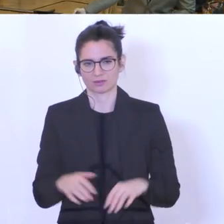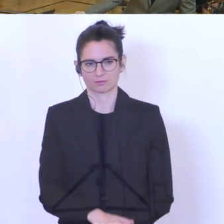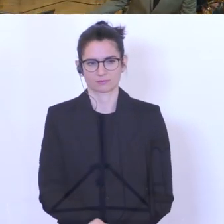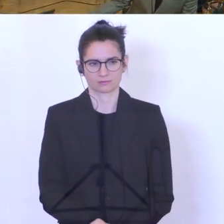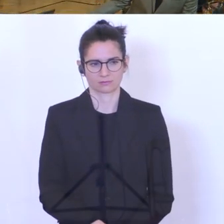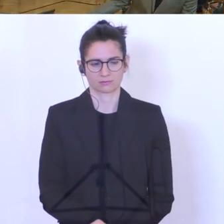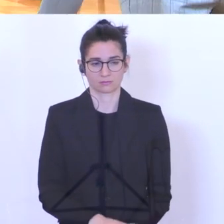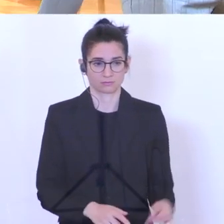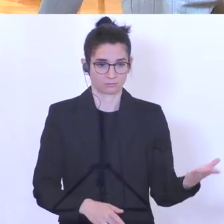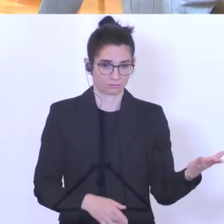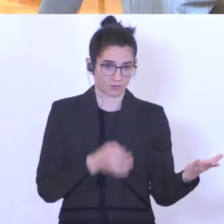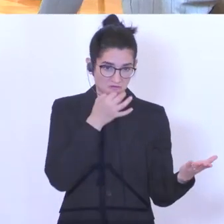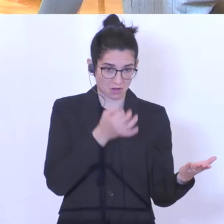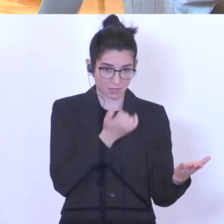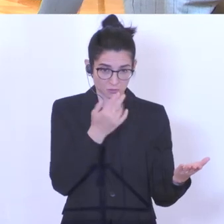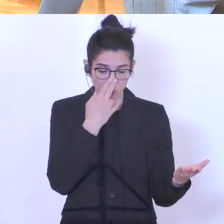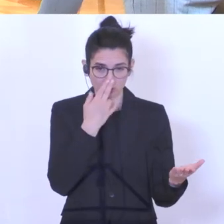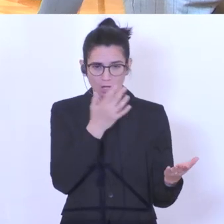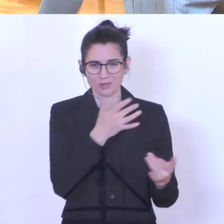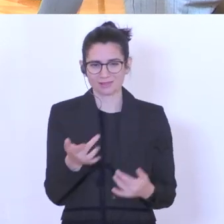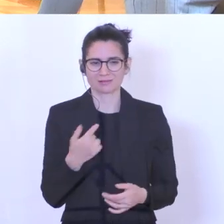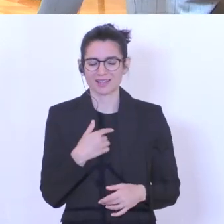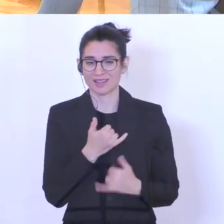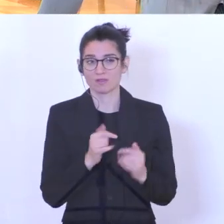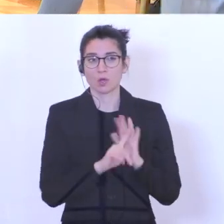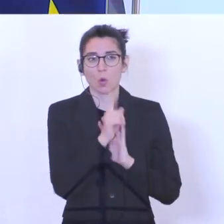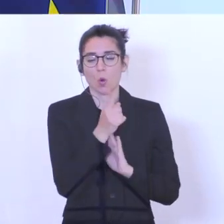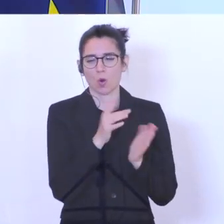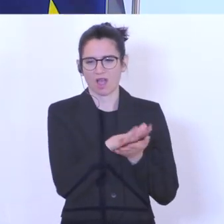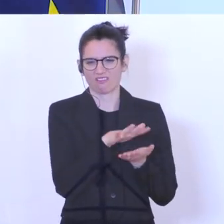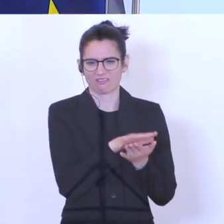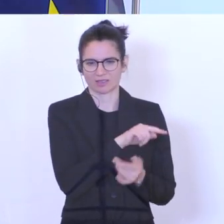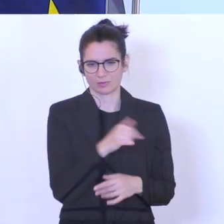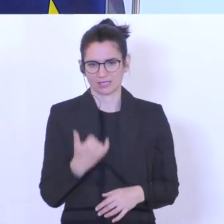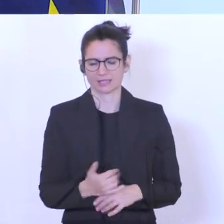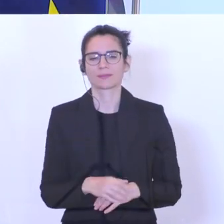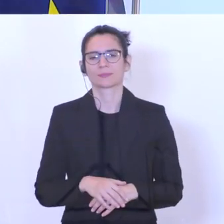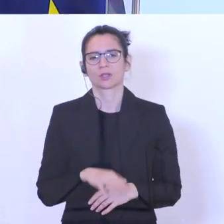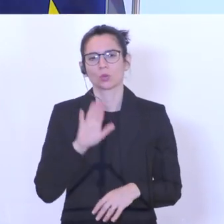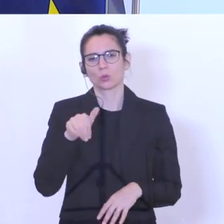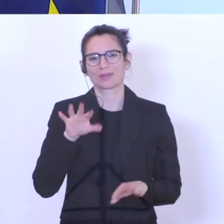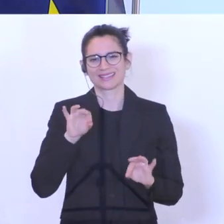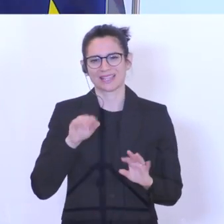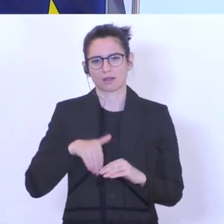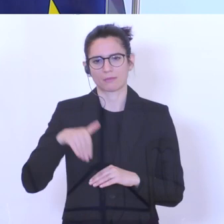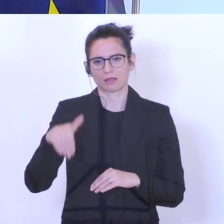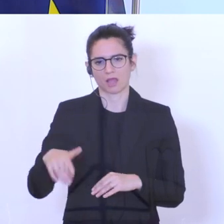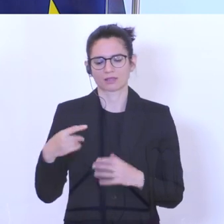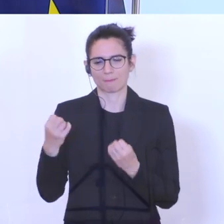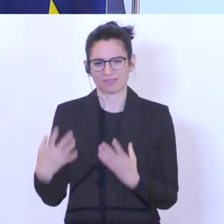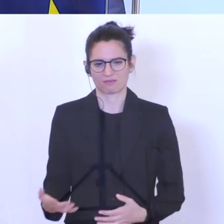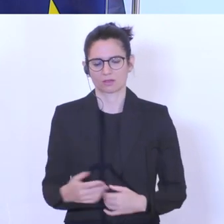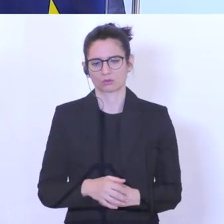Noch maßgeblicher und wie hoch ist der Aufwand bis jetzt? Der Aufwand ist bis jetzt, über 10 Milliarden wurden bewilligt